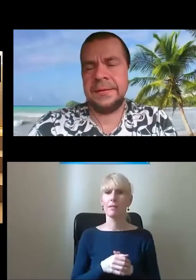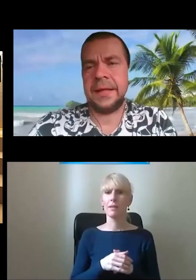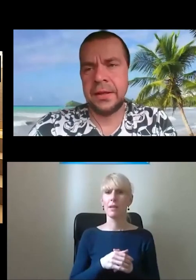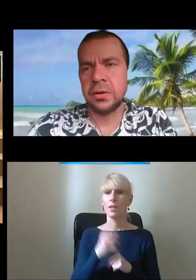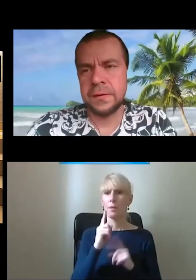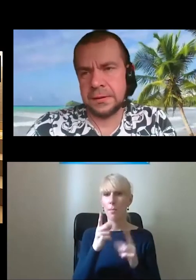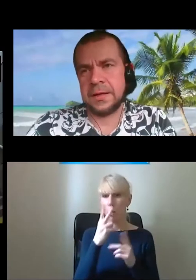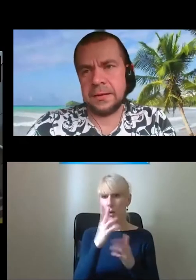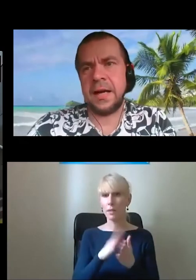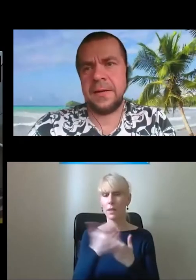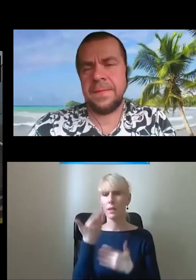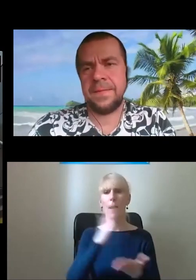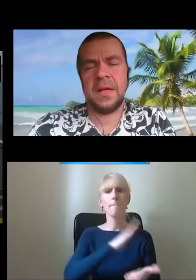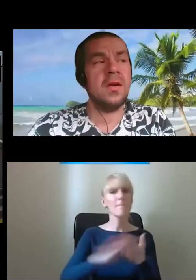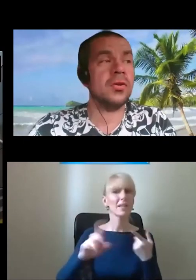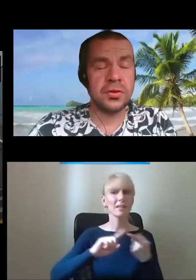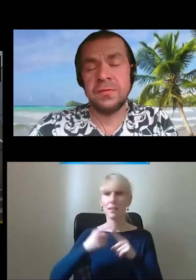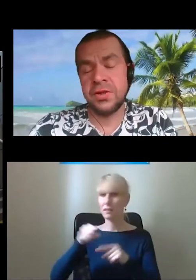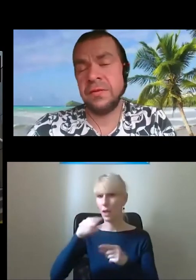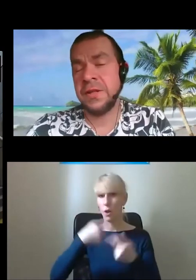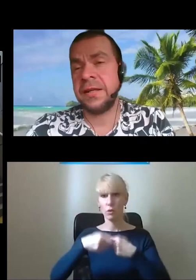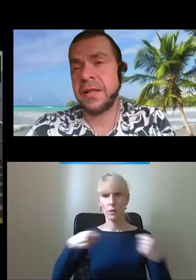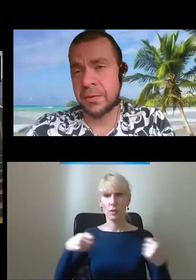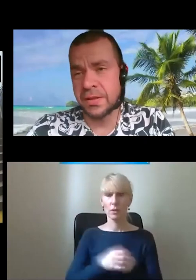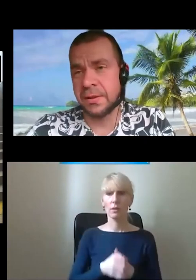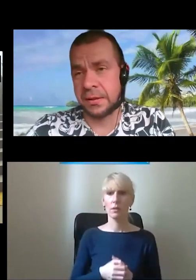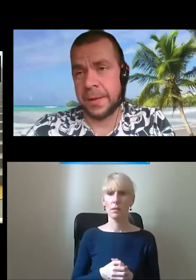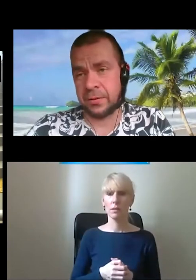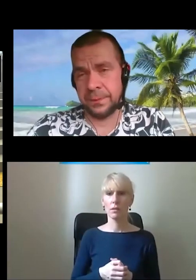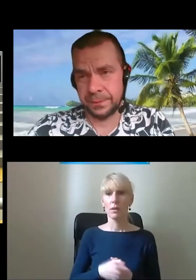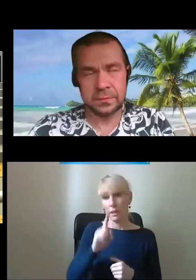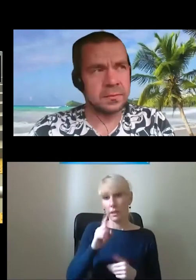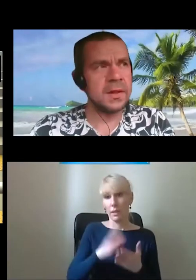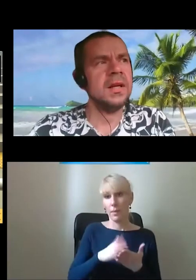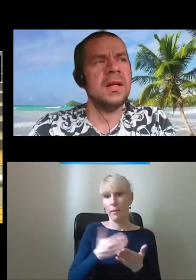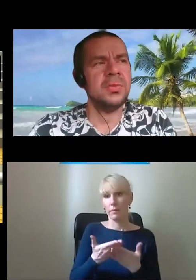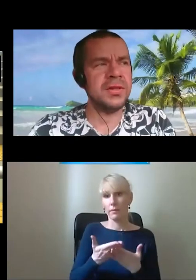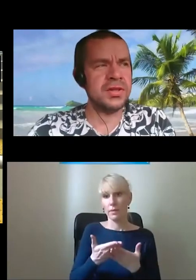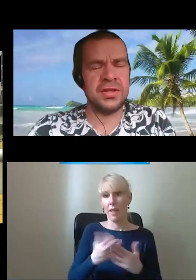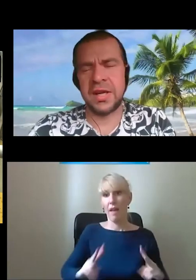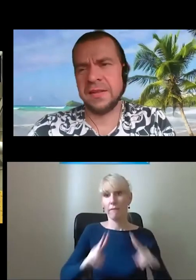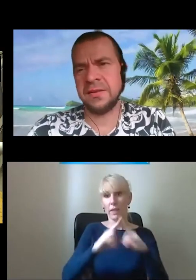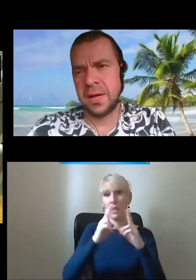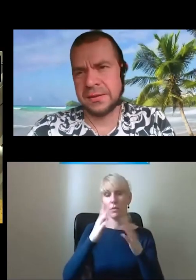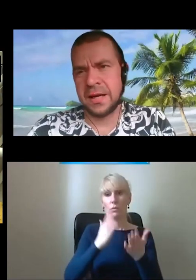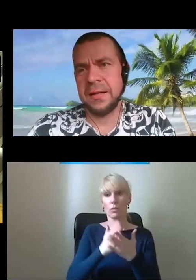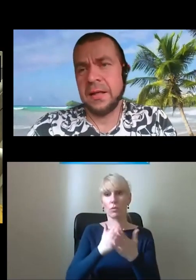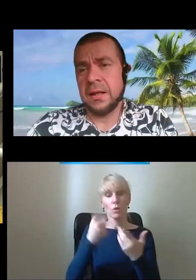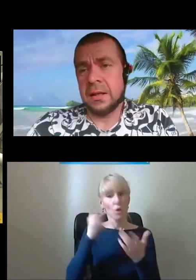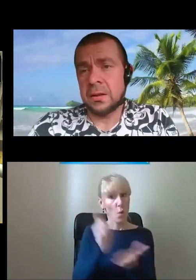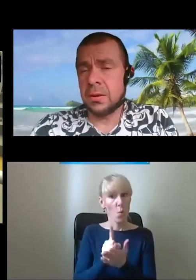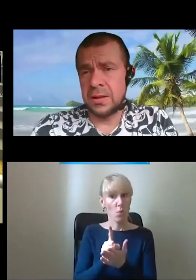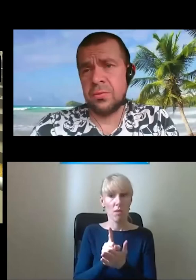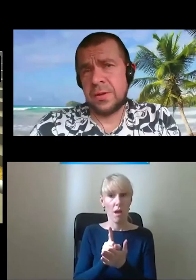takiego rozwiązania, tak? On oczywiście finalnie zaprowadzi mnie na ten peron. Będzie jeszcze ciekawa sytuacja,